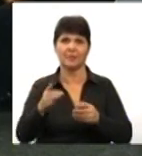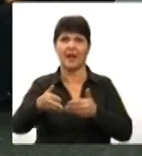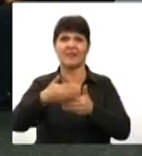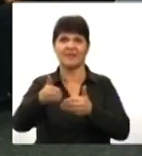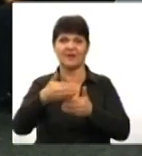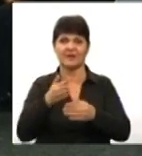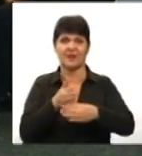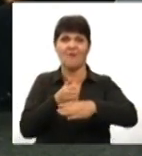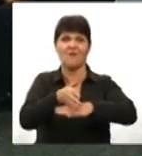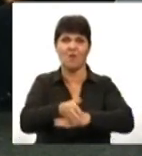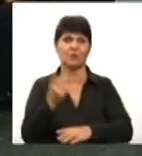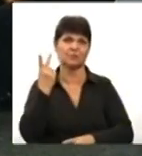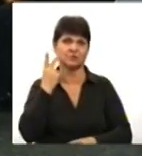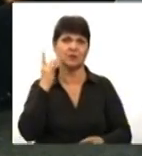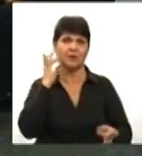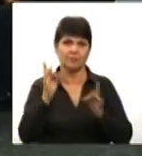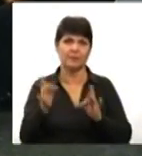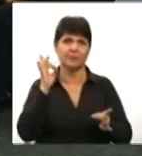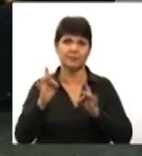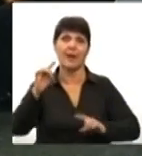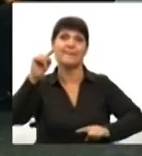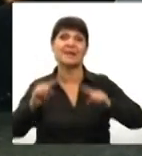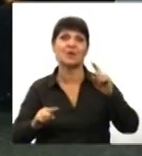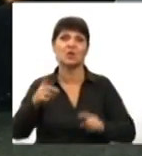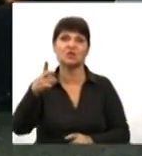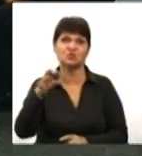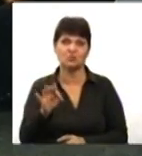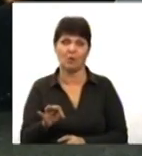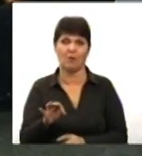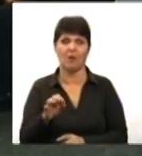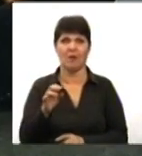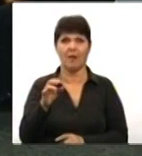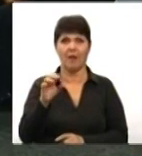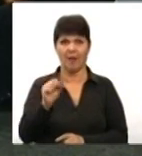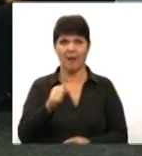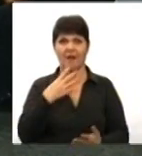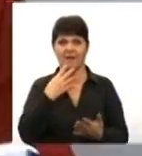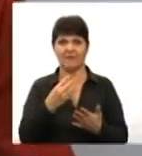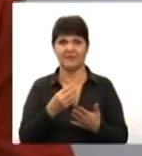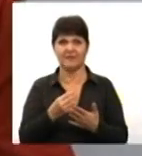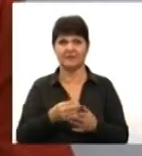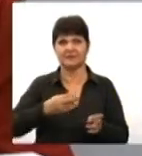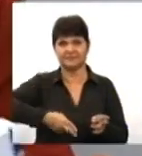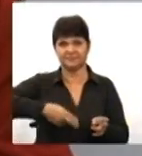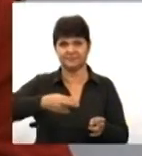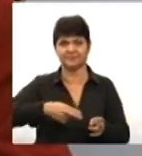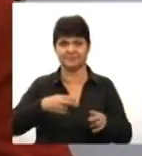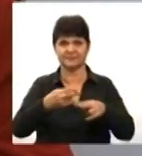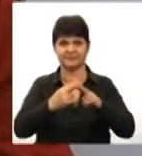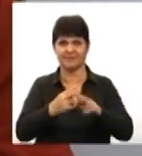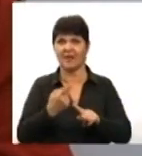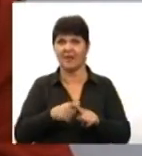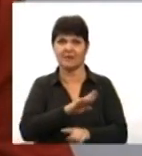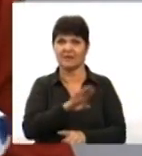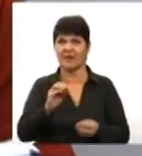залізничний вокзал, постійно він подає періодичний звуковий сигнал. Ну, власне, на заліздорожному вокзалі це не проблема, там